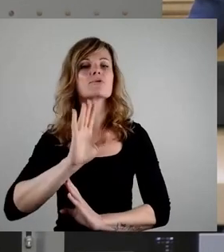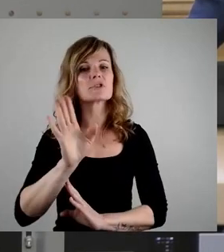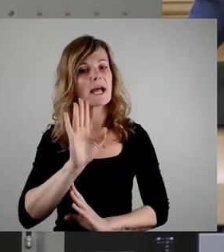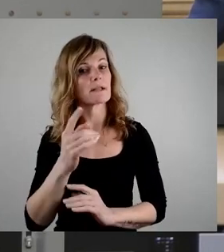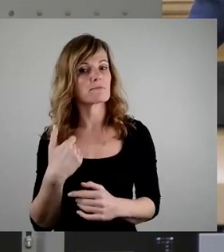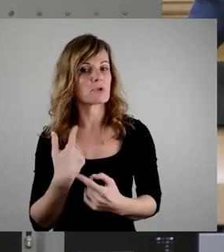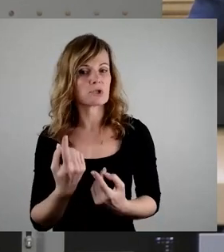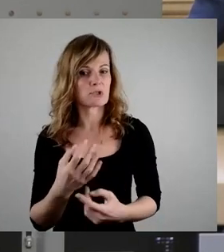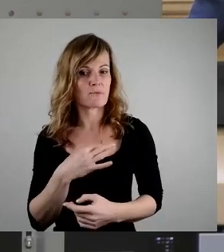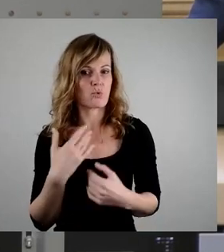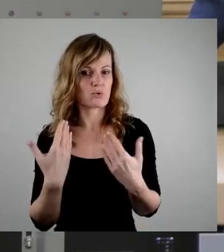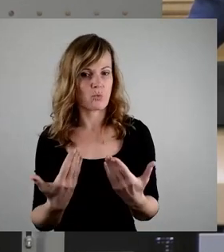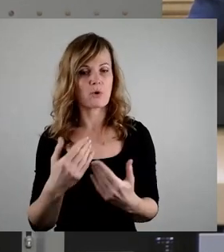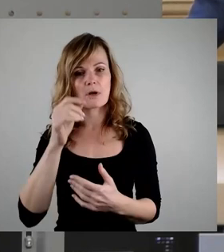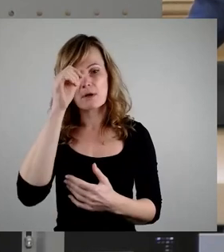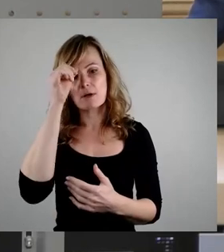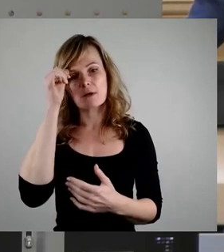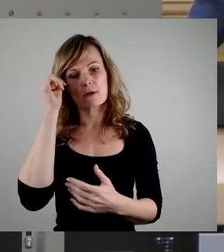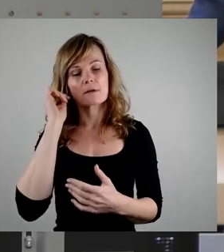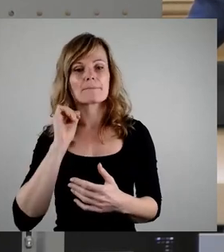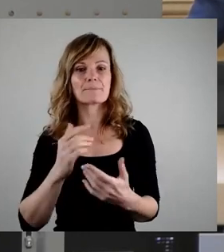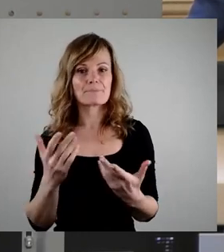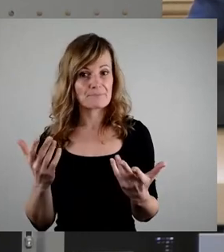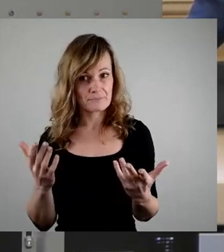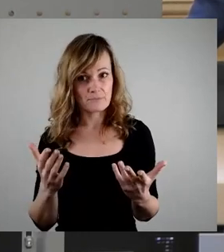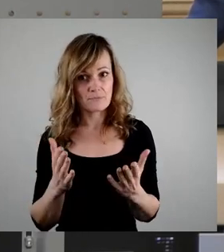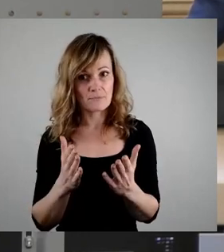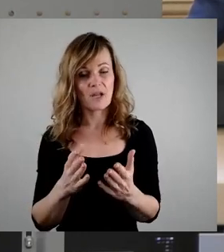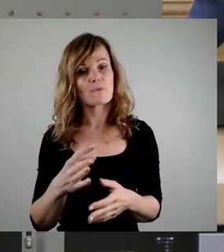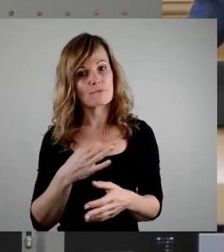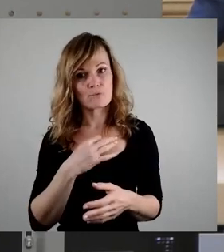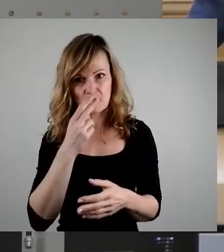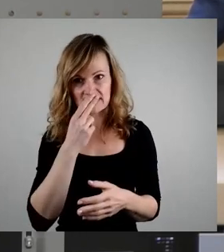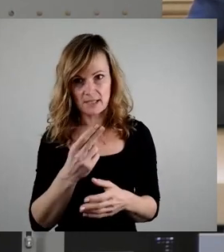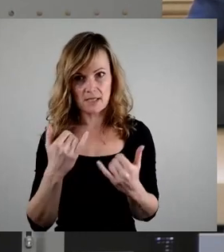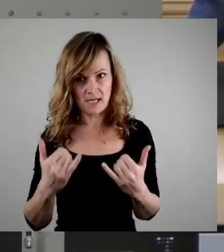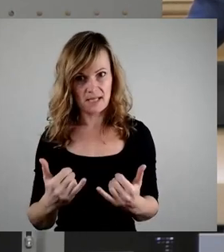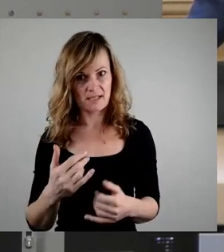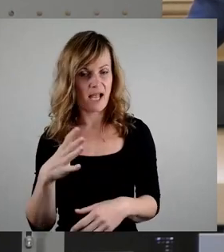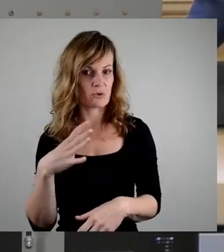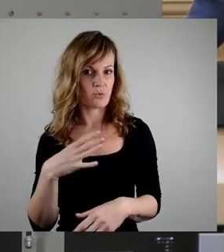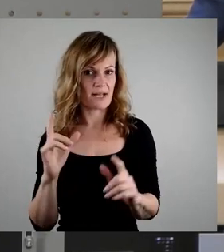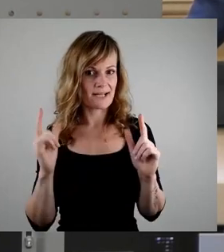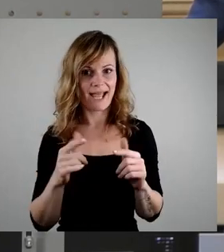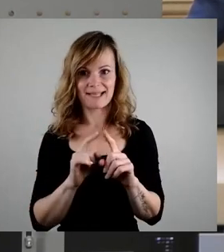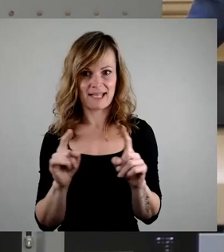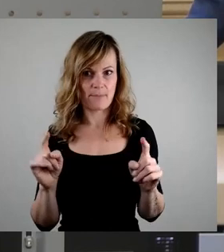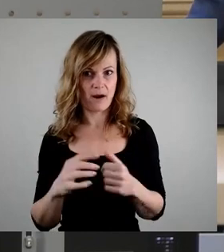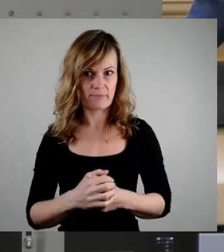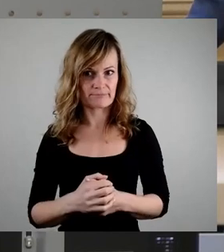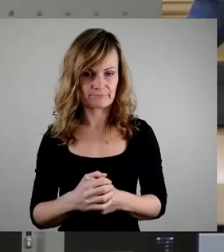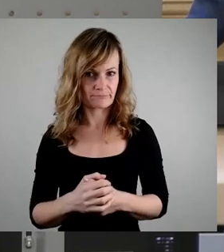das will ich gar nicht kleinreden, aber es ist aus meiner Sicht aktuell kein Thema, worauf wir